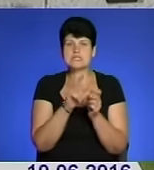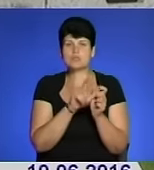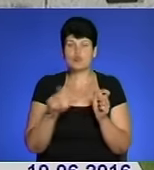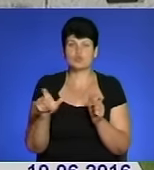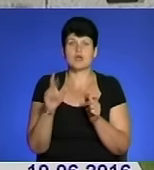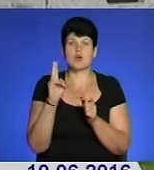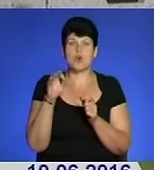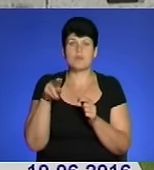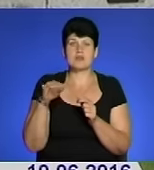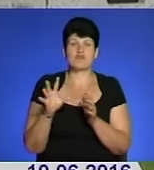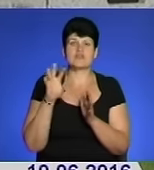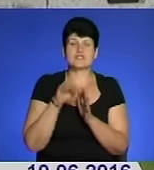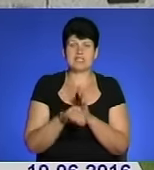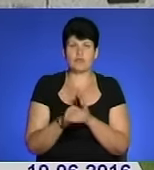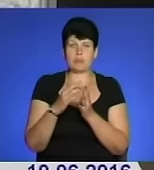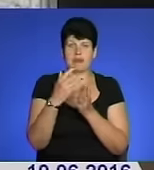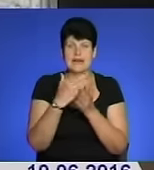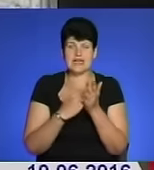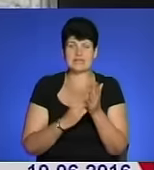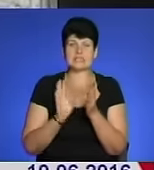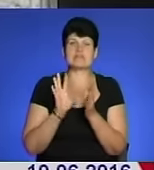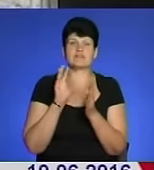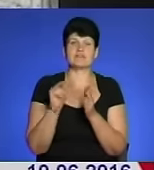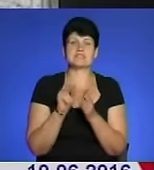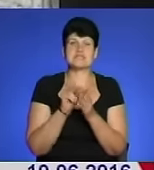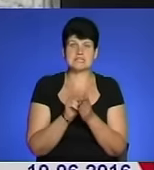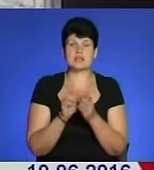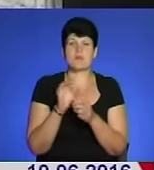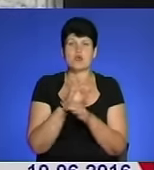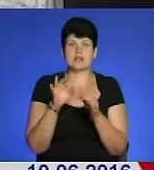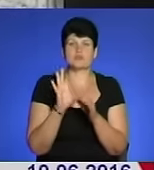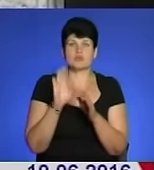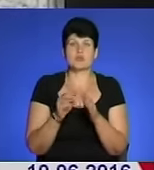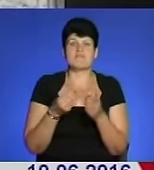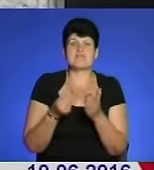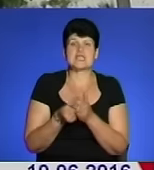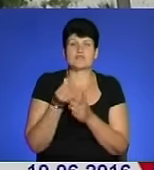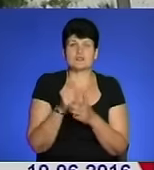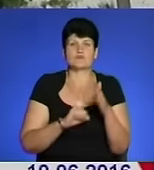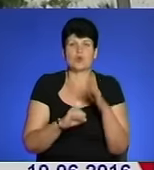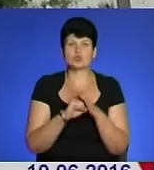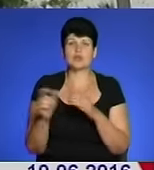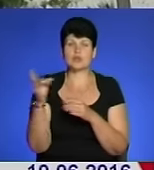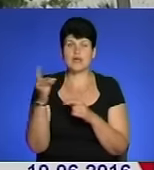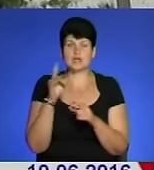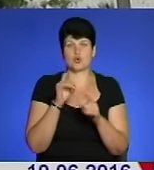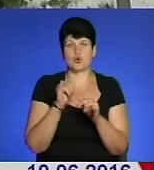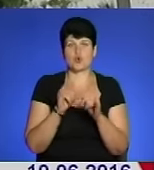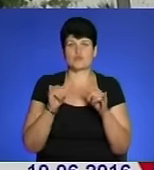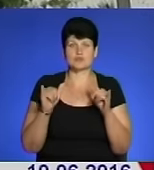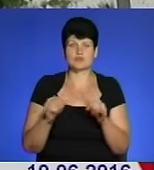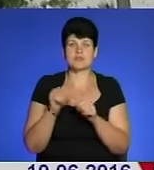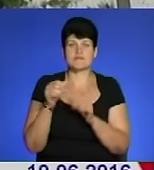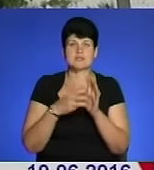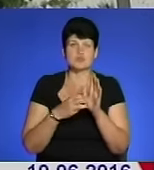Копиченцях увійшли до переліку інвестиційних проєктів, які цього року фінансуватимуть з Фонду регіонального розвитку. Зокрема, 800 тисяч гривень дає